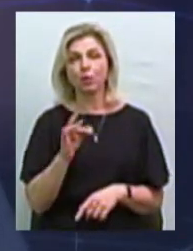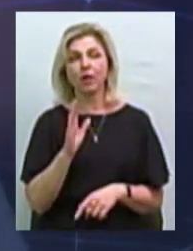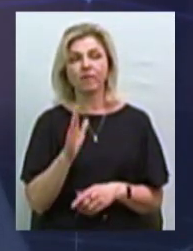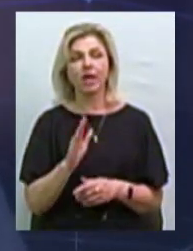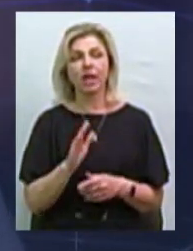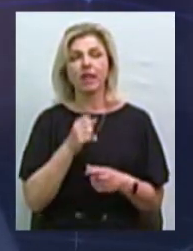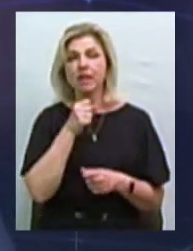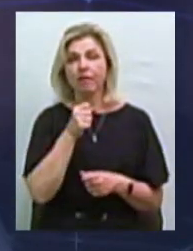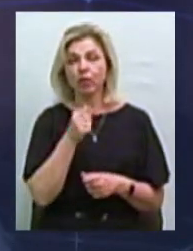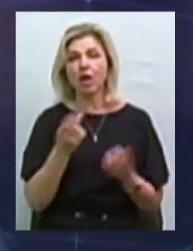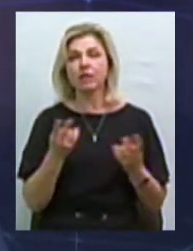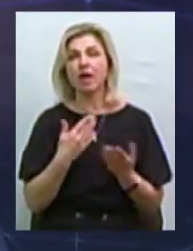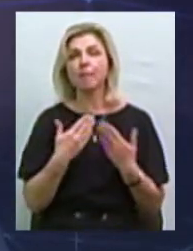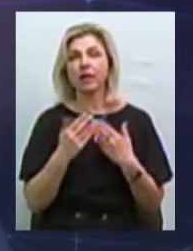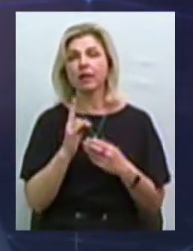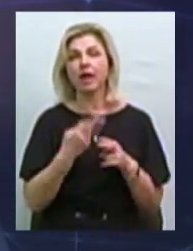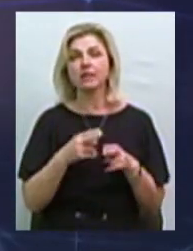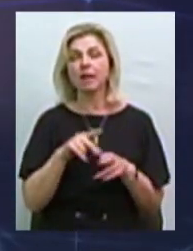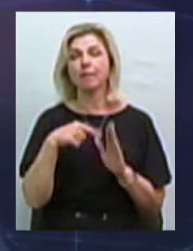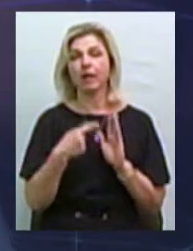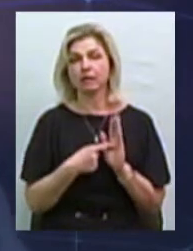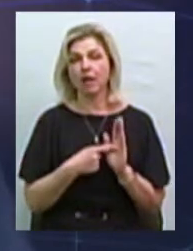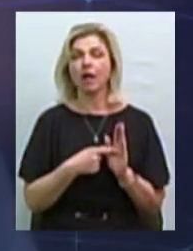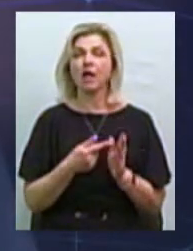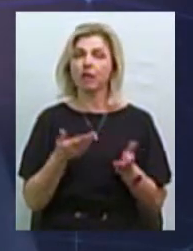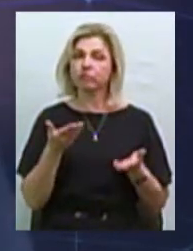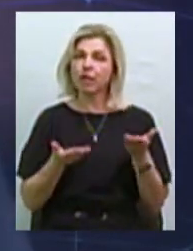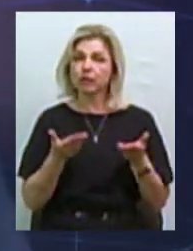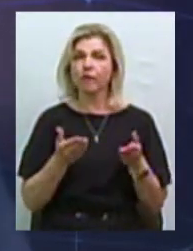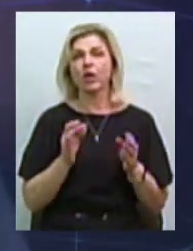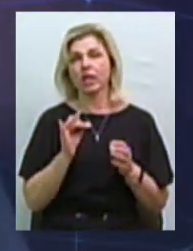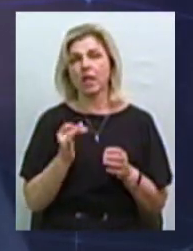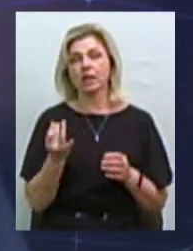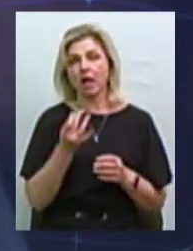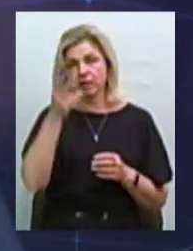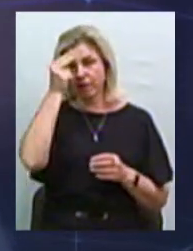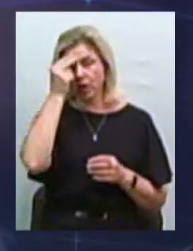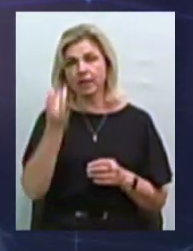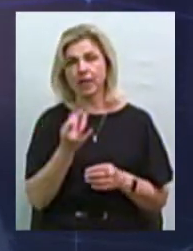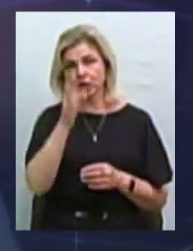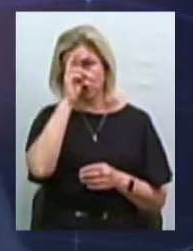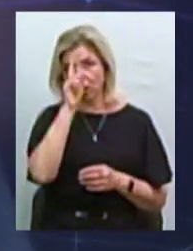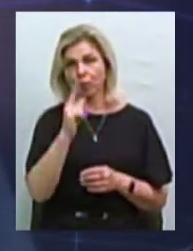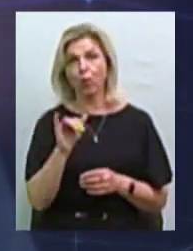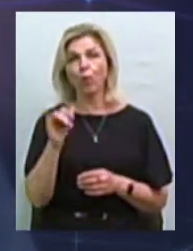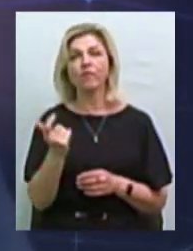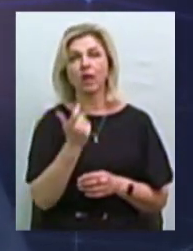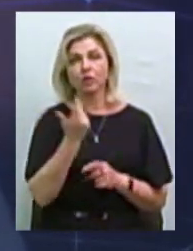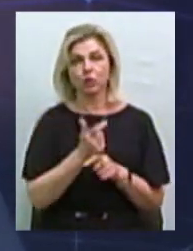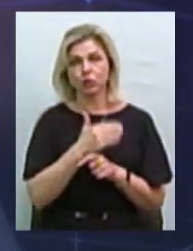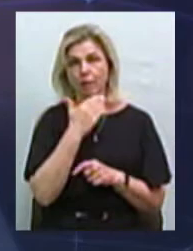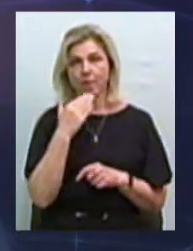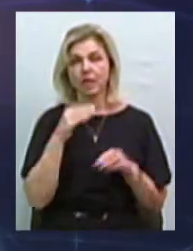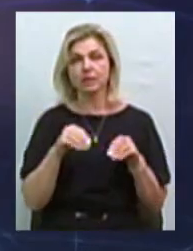«Цензурнет», треба підходити до цього питання виважено та збалансовано, треба врахувати інтереси держави, тому що у власності держави дуже багато землі,